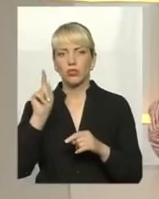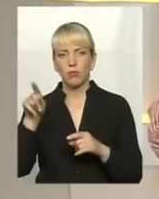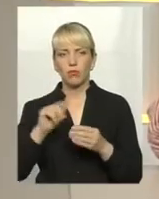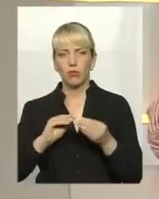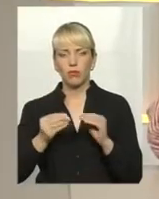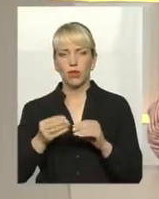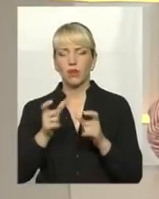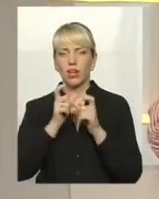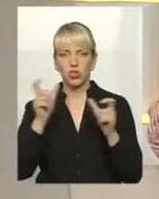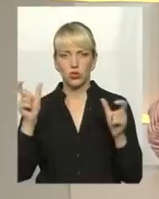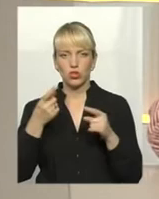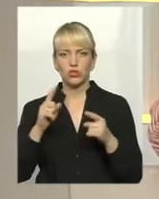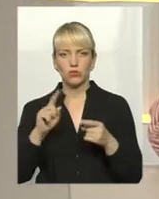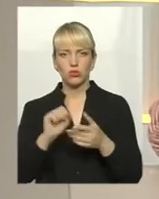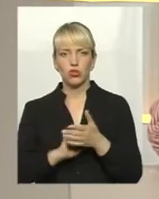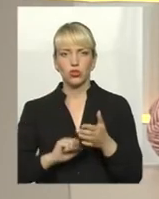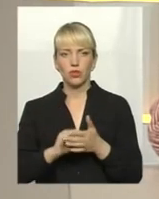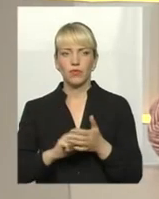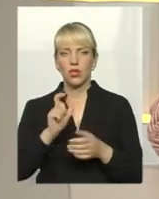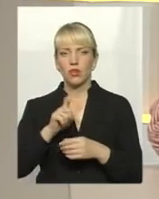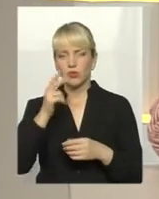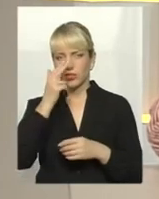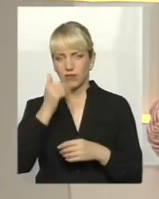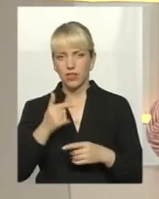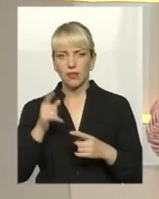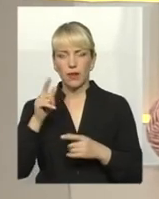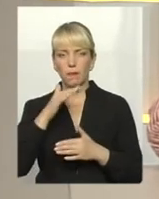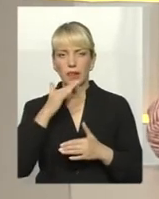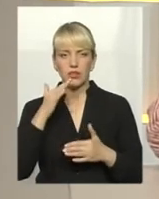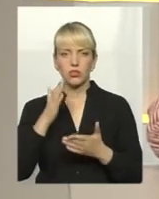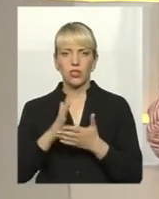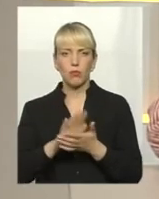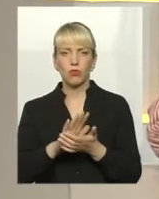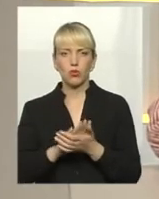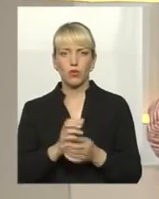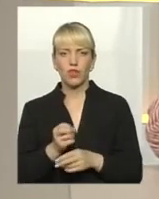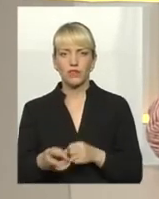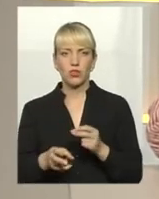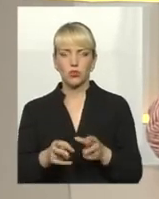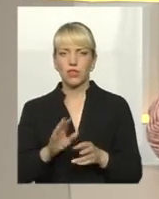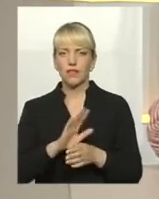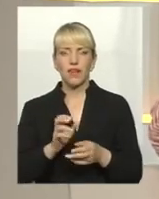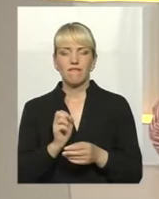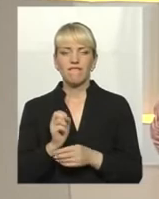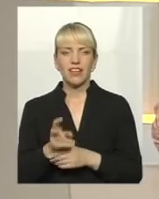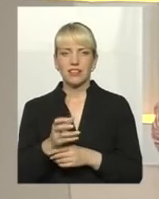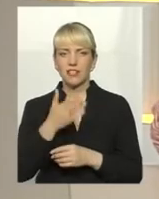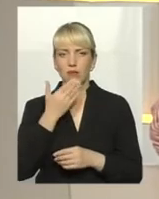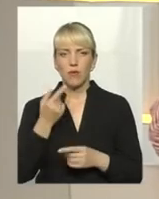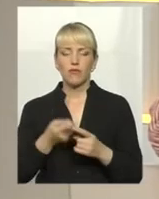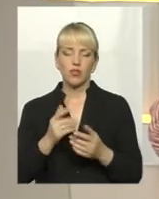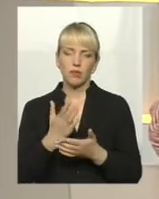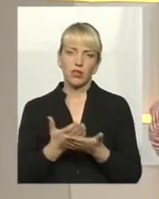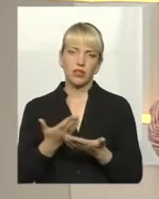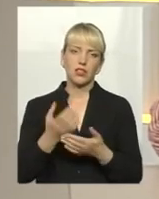найбільш кричуща через те, що люди звикли. Там дуже багато побутових відходів не викидається, вони йдуть на якусь там